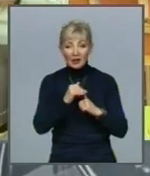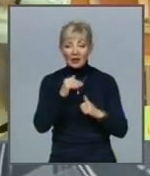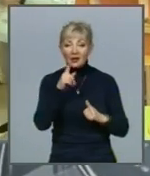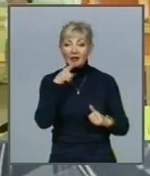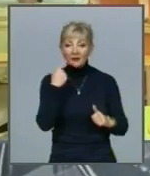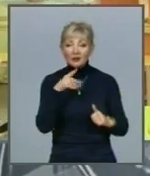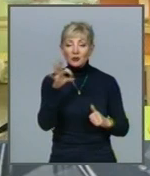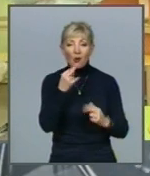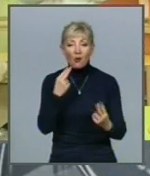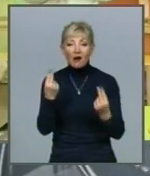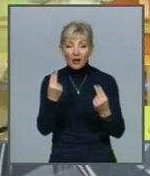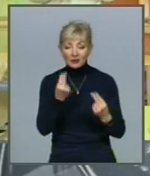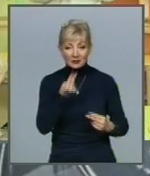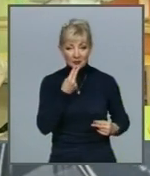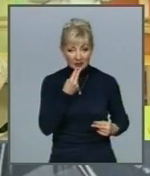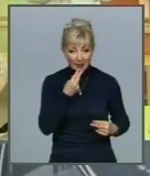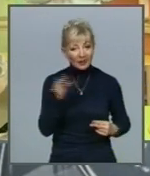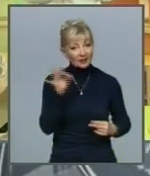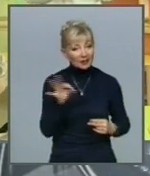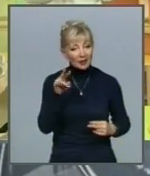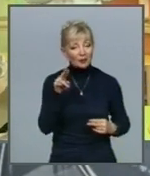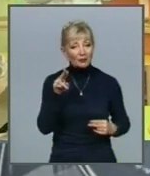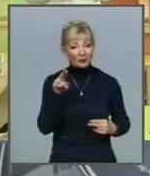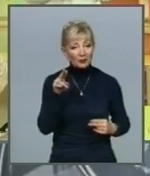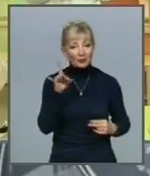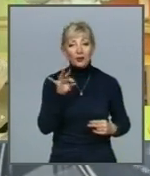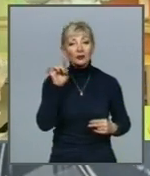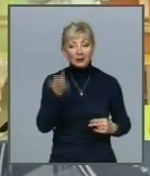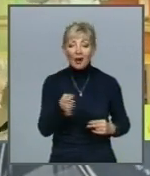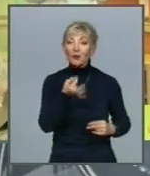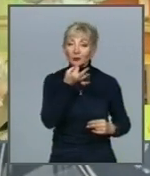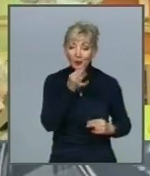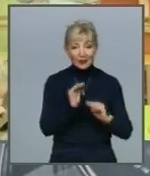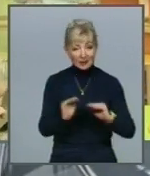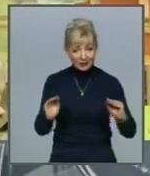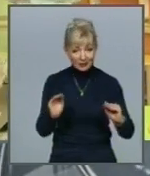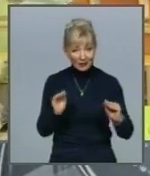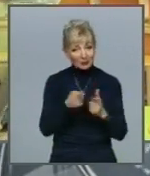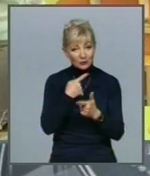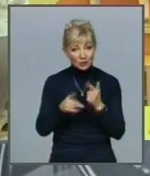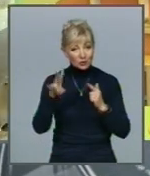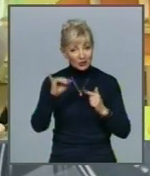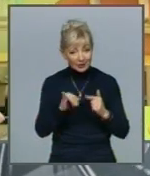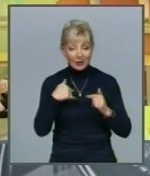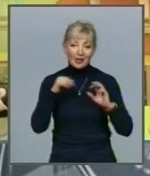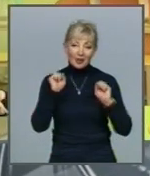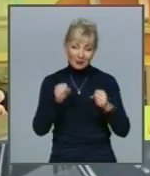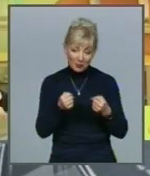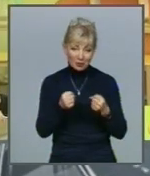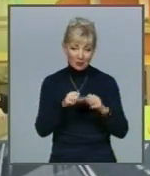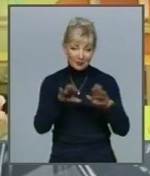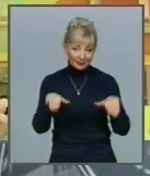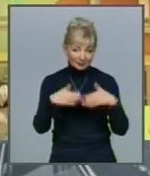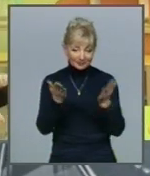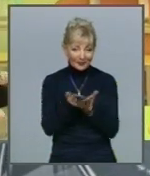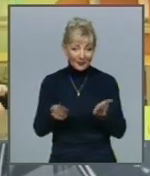якість харчування і про те, подобається воно дітям чи ні, ми можемо за порожніми тарілками, які